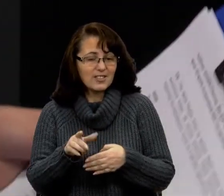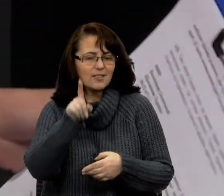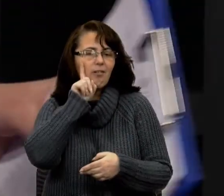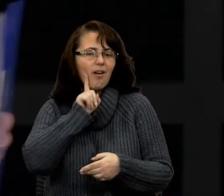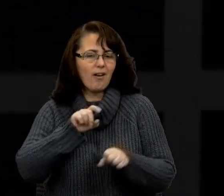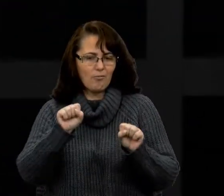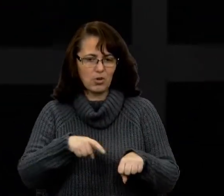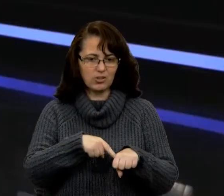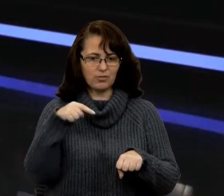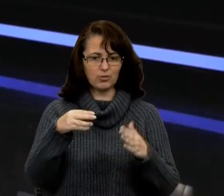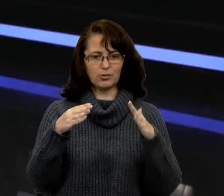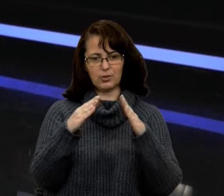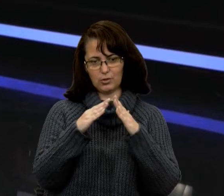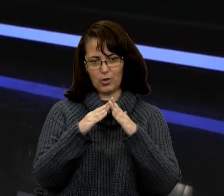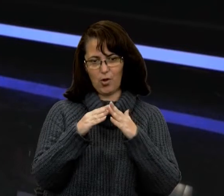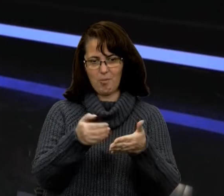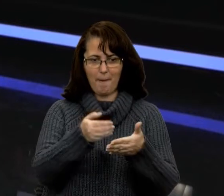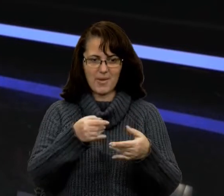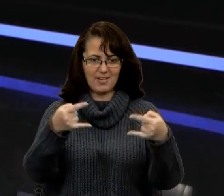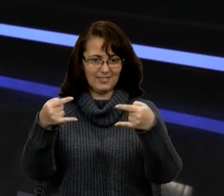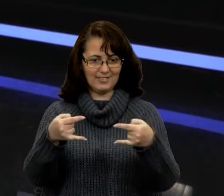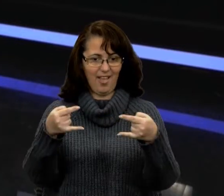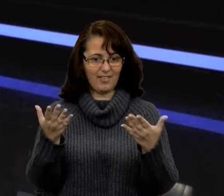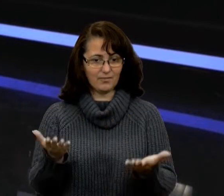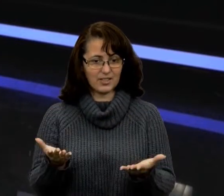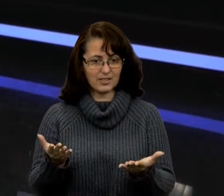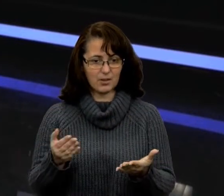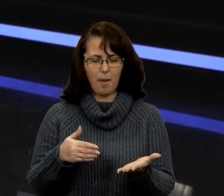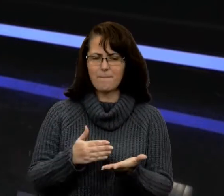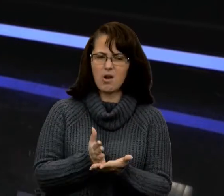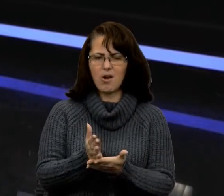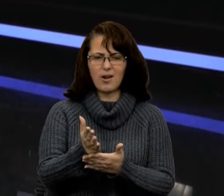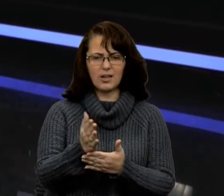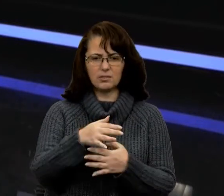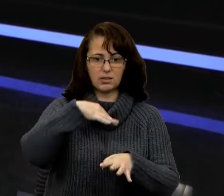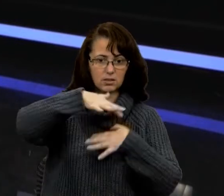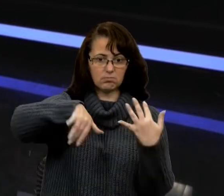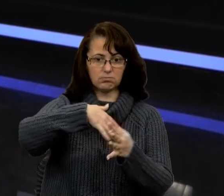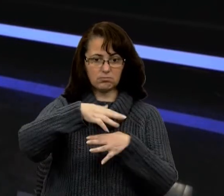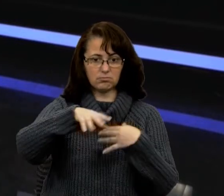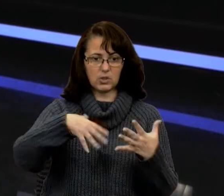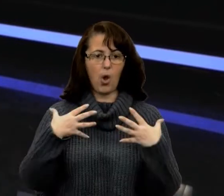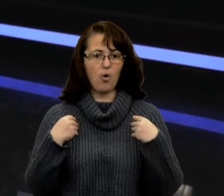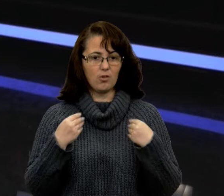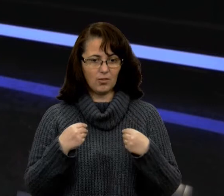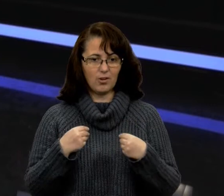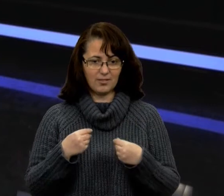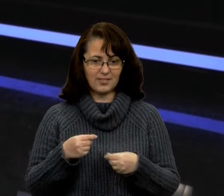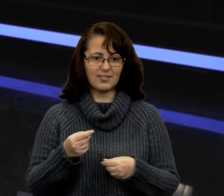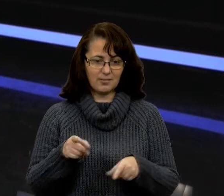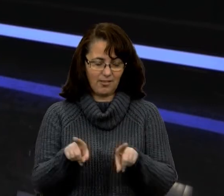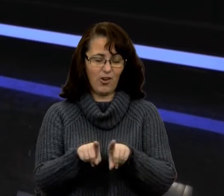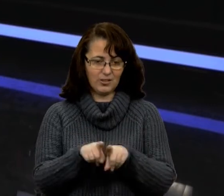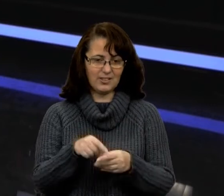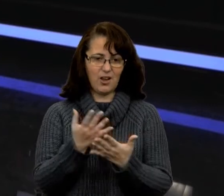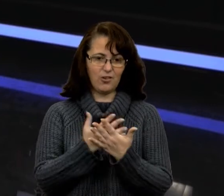відчути і вдома перед телевізором. Принаймні, львів'янам. Політичні пристрасті у місті Лева іще те кіно, ігри